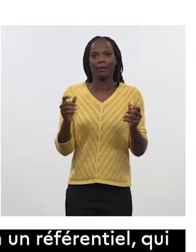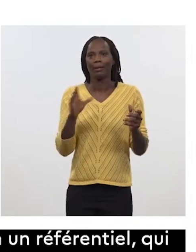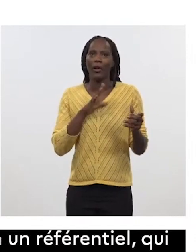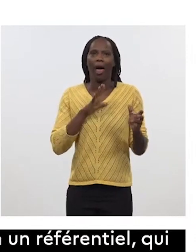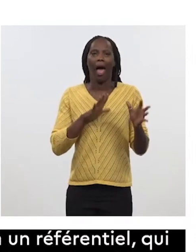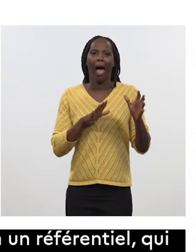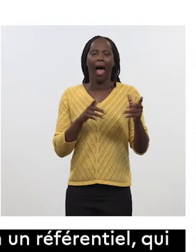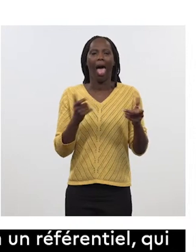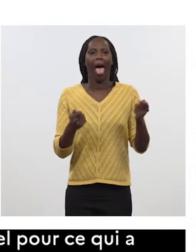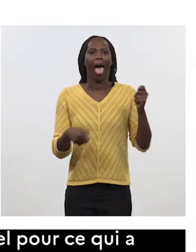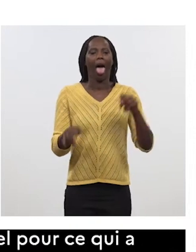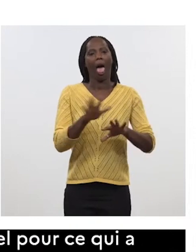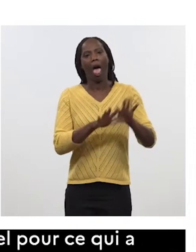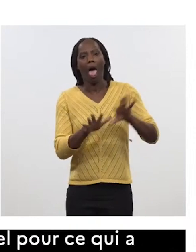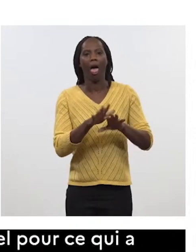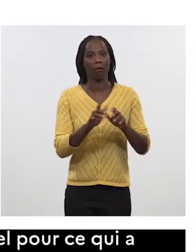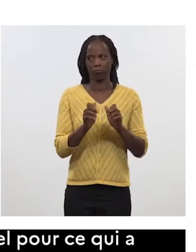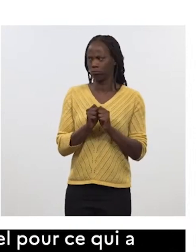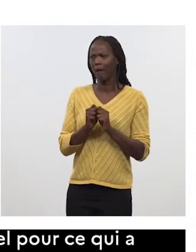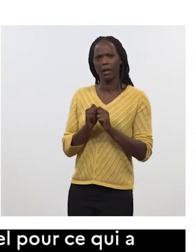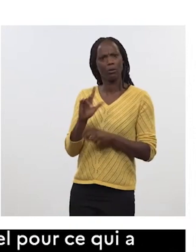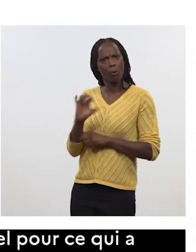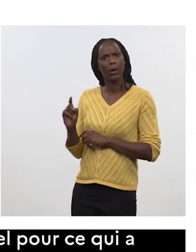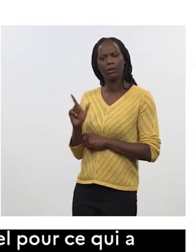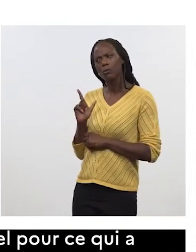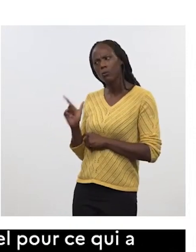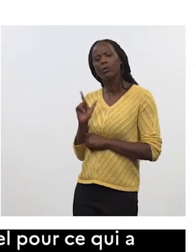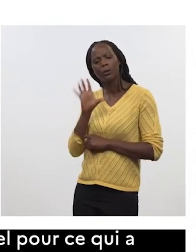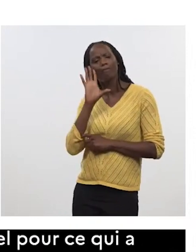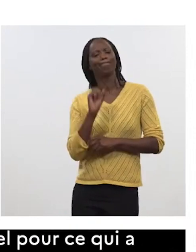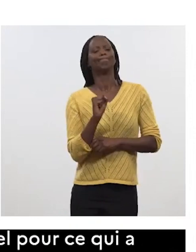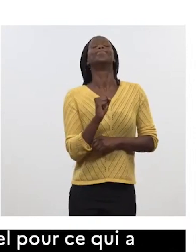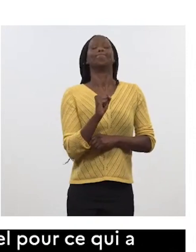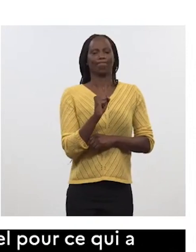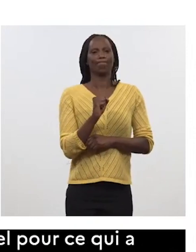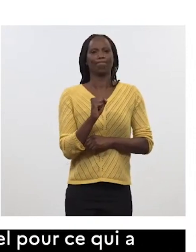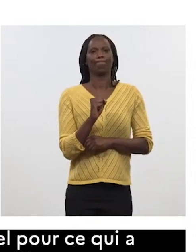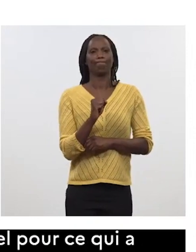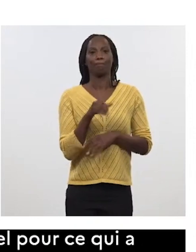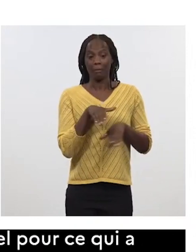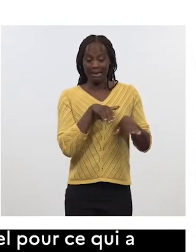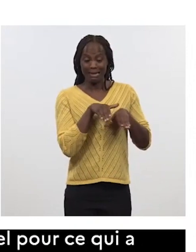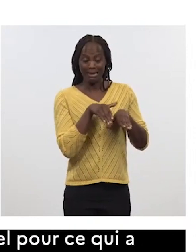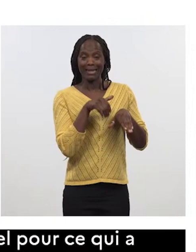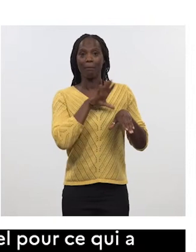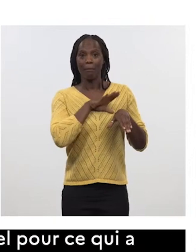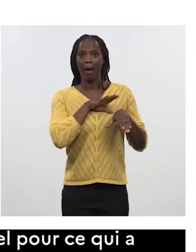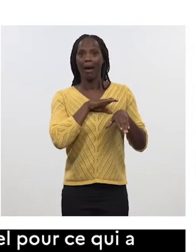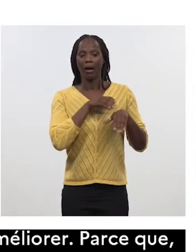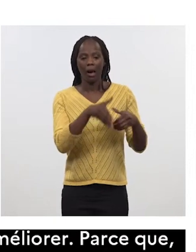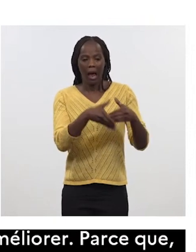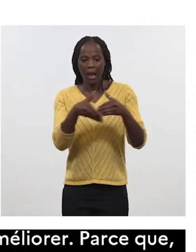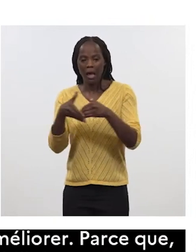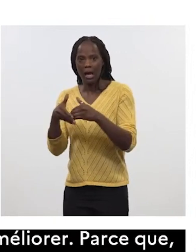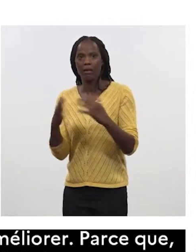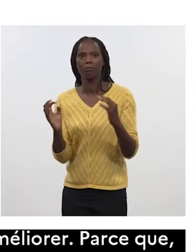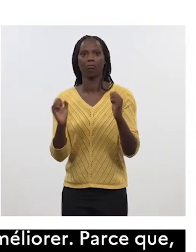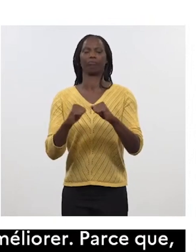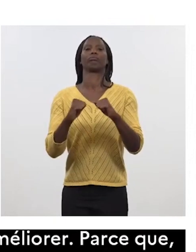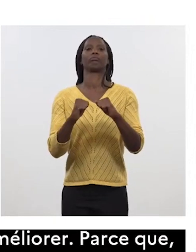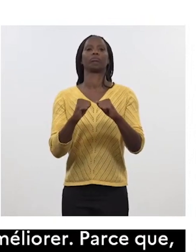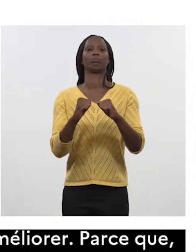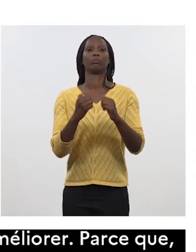a pu s'installer. Et donc, pour le coup, avec Boris, on a décidé d'en tirer justement une conclusion. Et que ce système par pilier, mais tu y reviendras dans un instant,